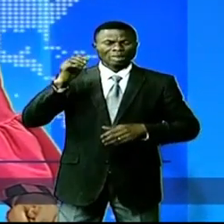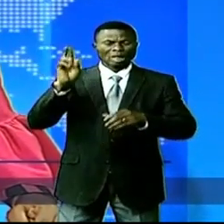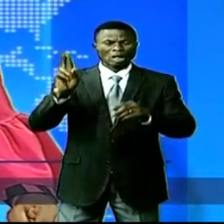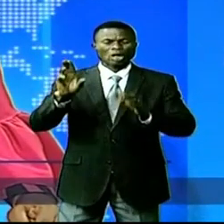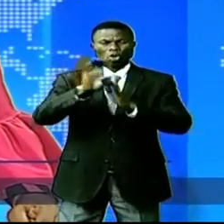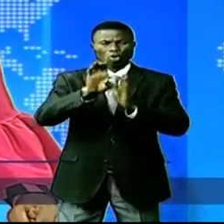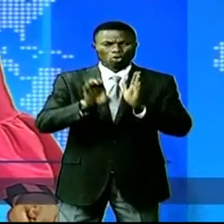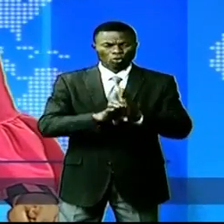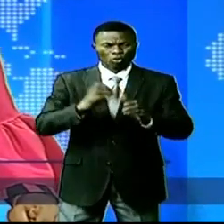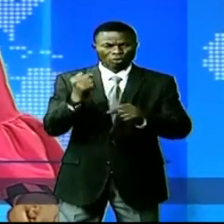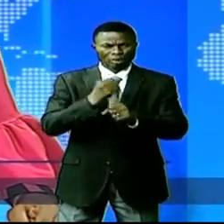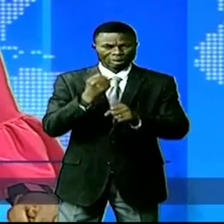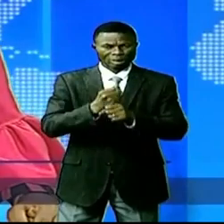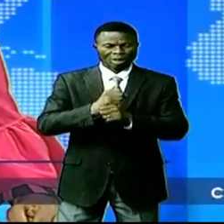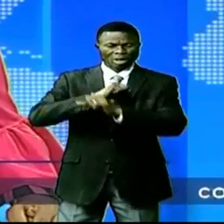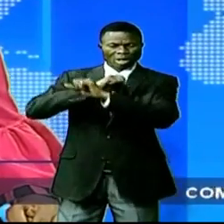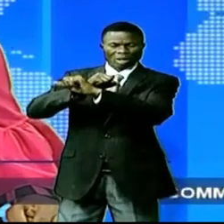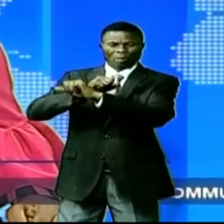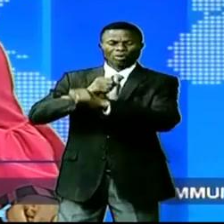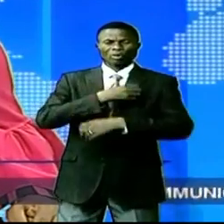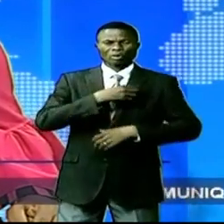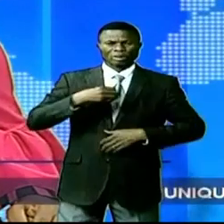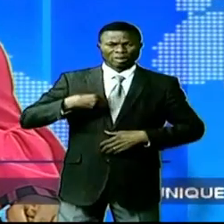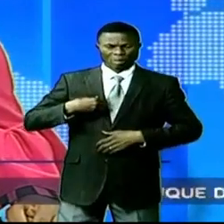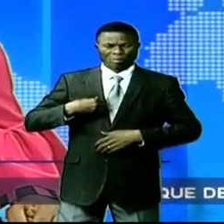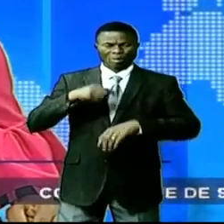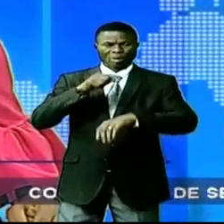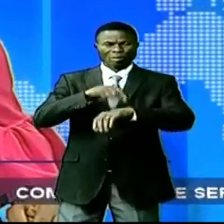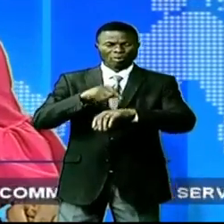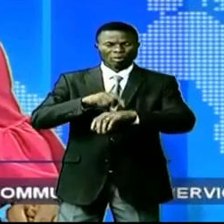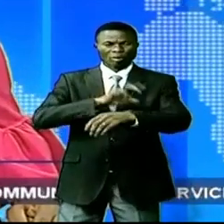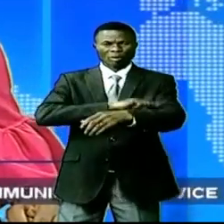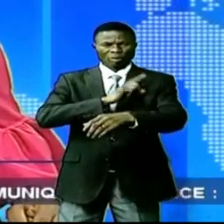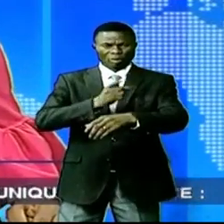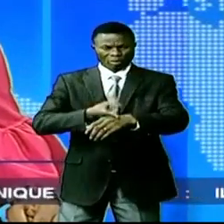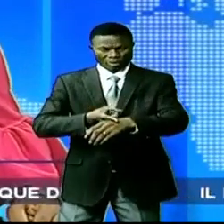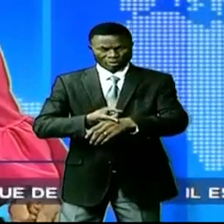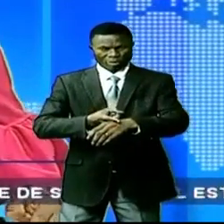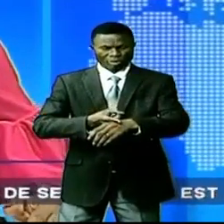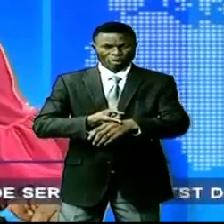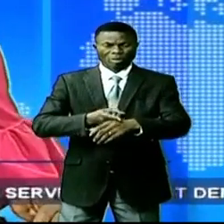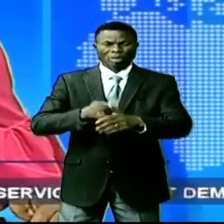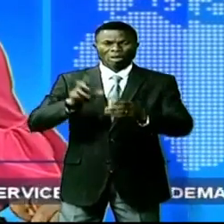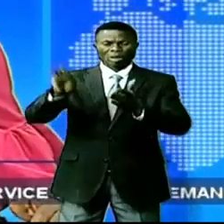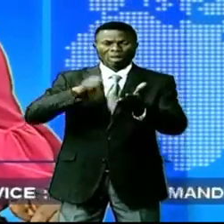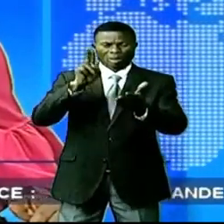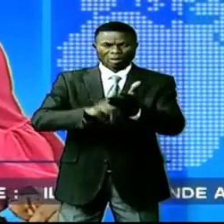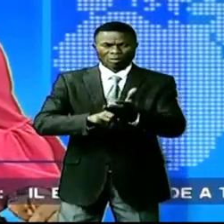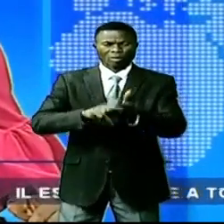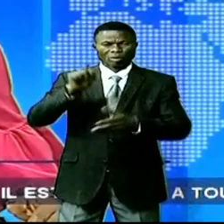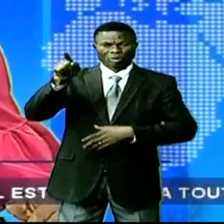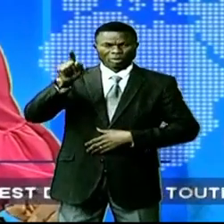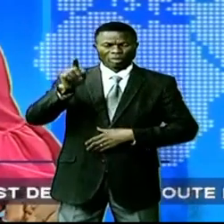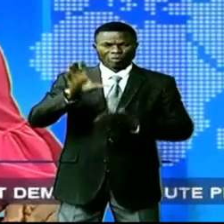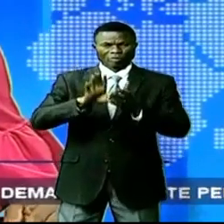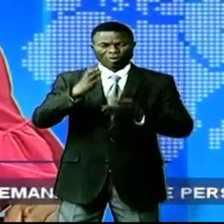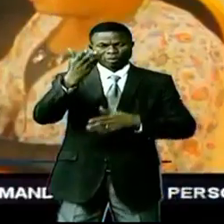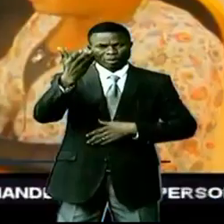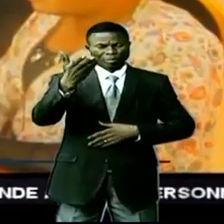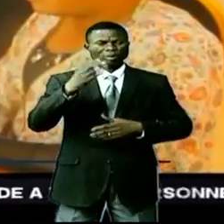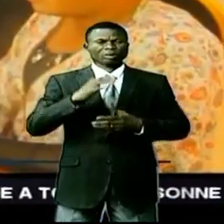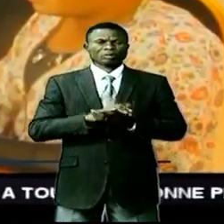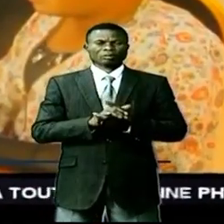conditions de la contraception et avortement sécurisé d'après le protocole de Maputo. Serge Merlin-Mata.